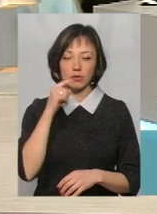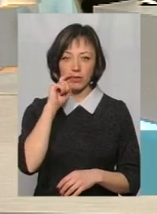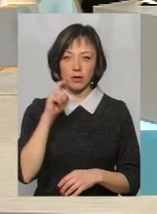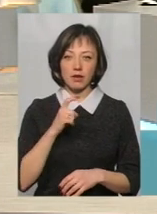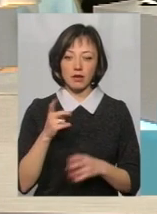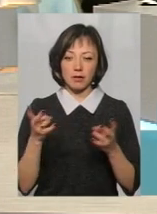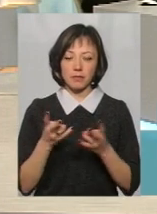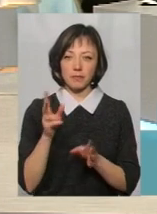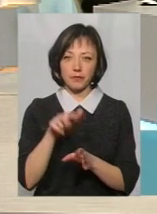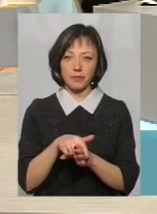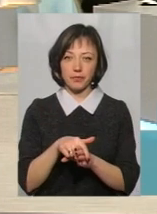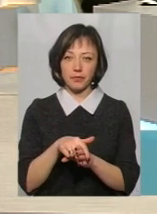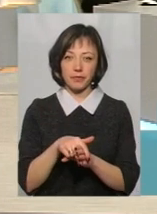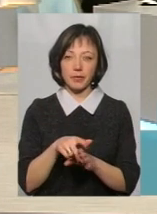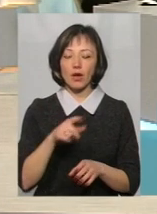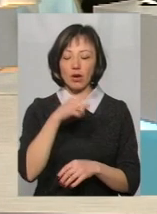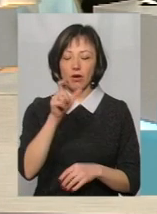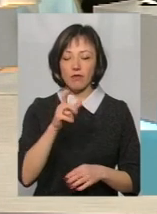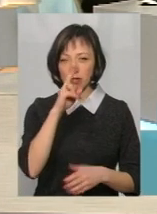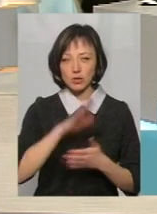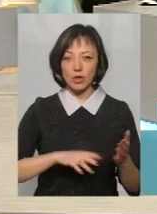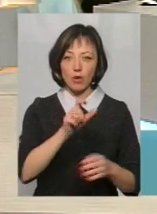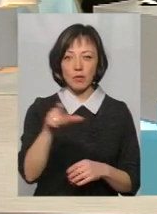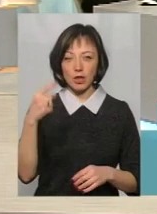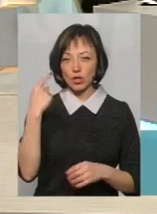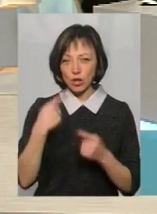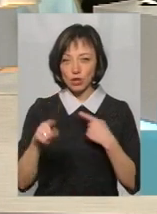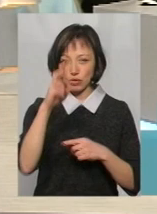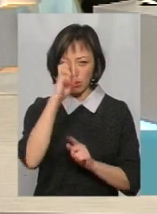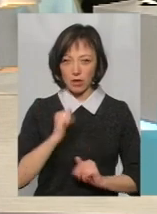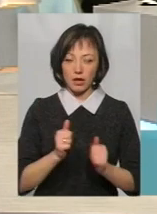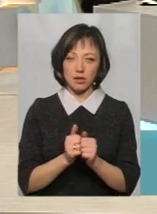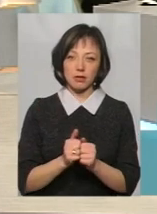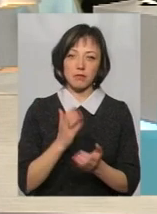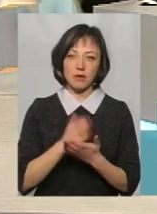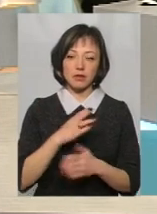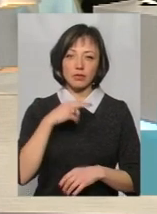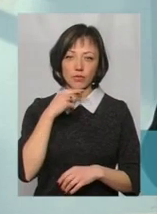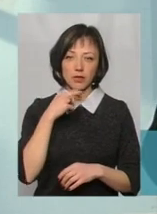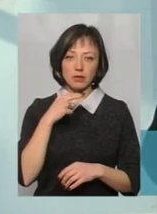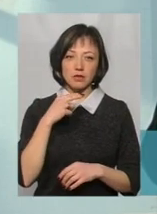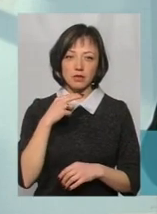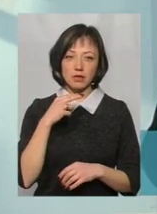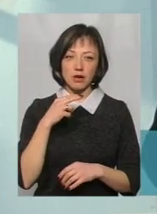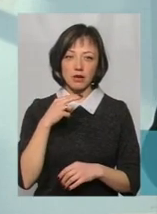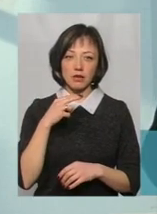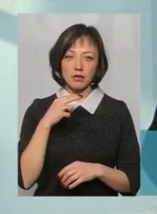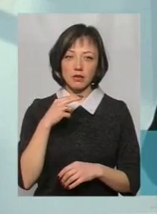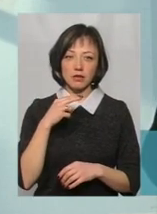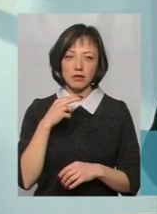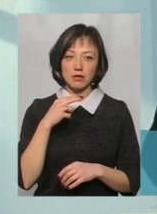ясно, що на них там лягає громадянами іншої країни, мається на увазі. От, а